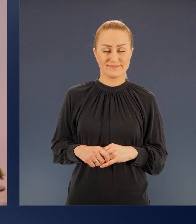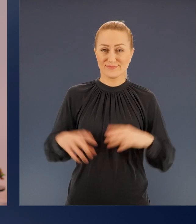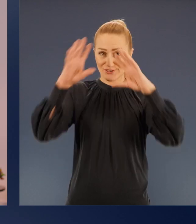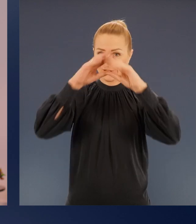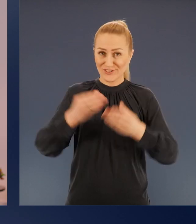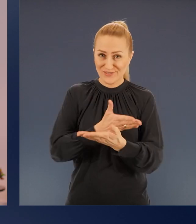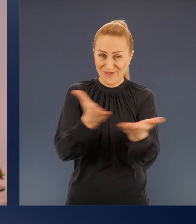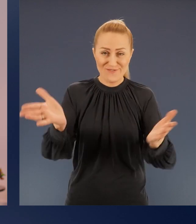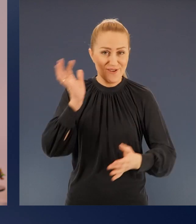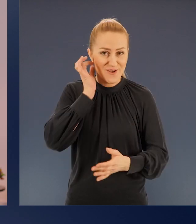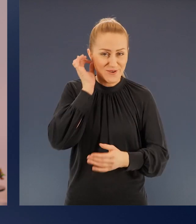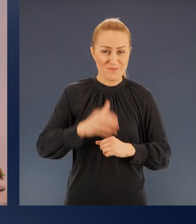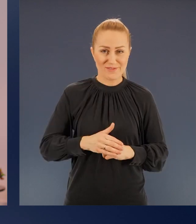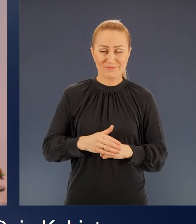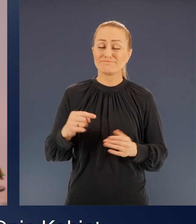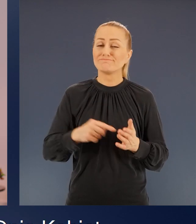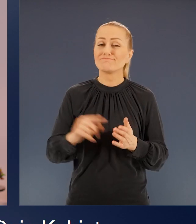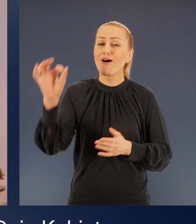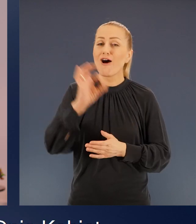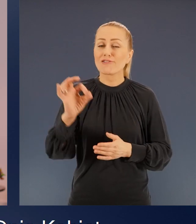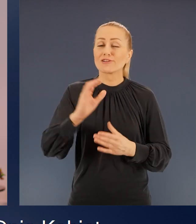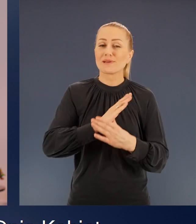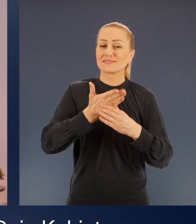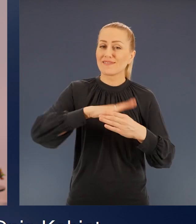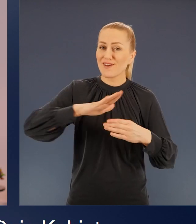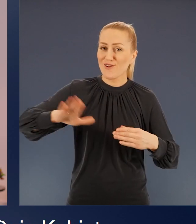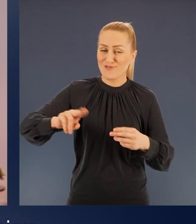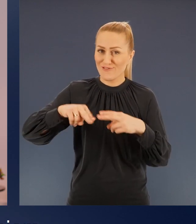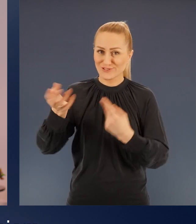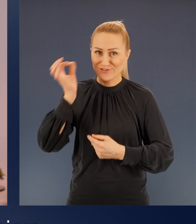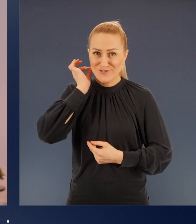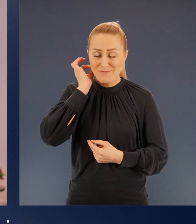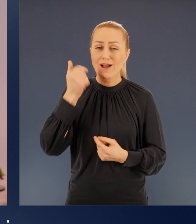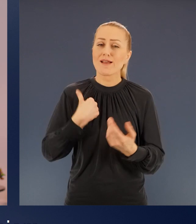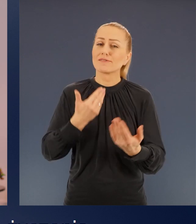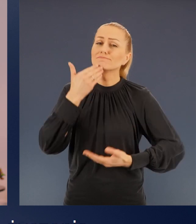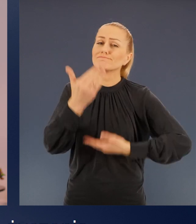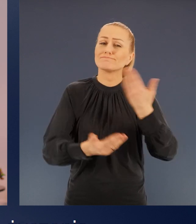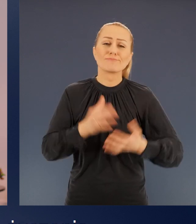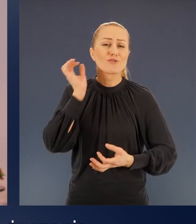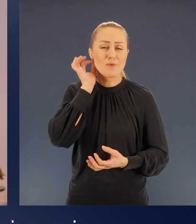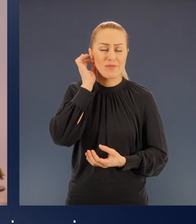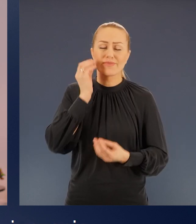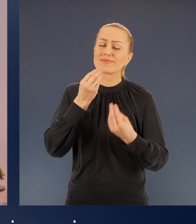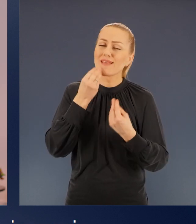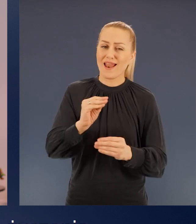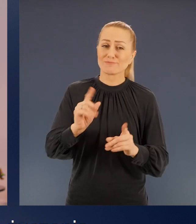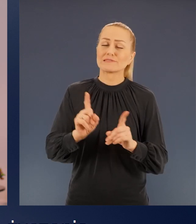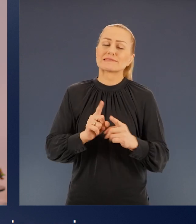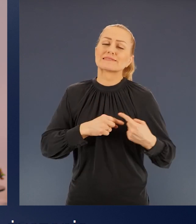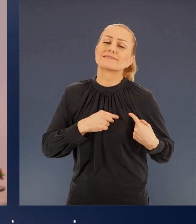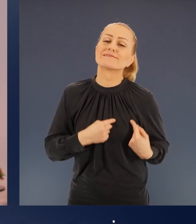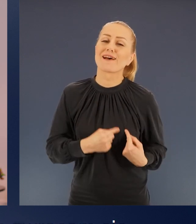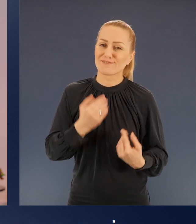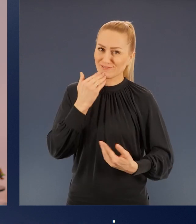Szanowne Panie, z okazji Międzynarodowego Dnia Kobiet składam wszystkim Paniom najlepsze i najserdeczniejsze życzenia.